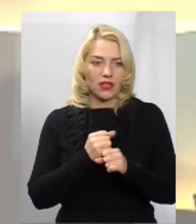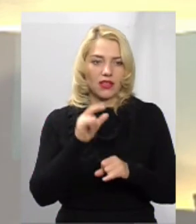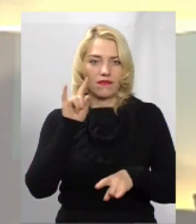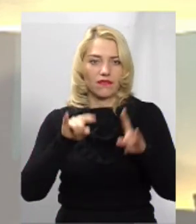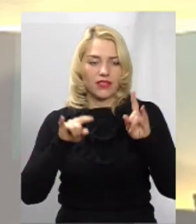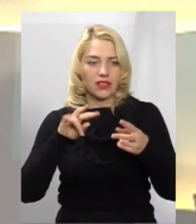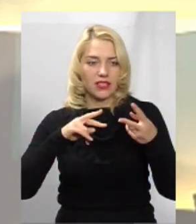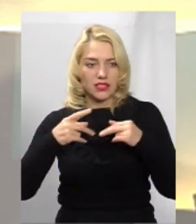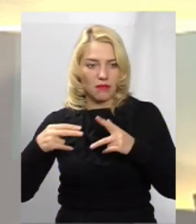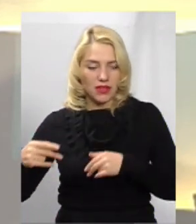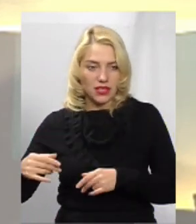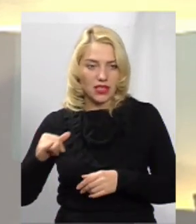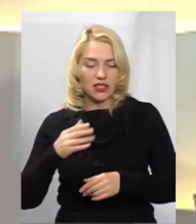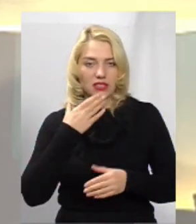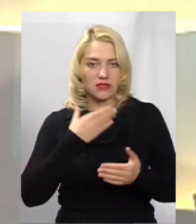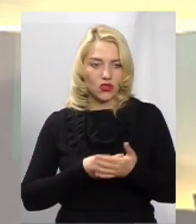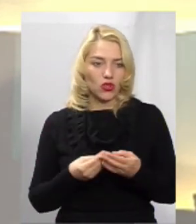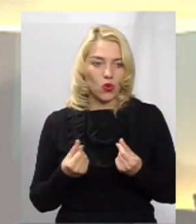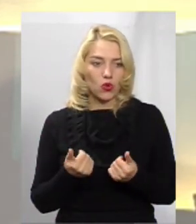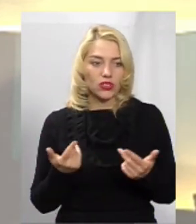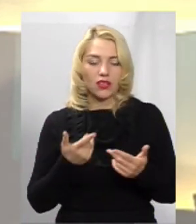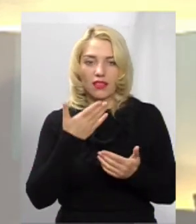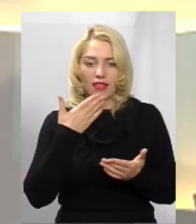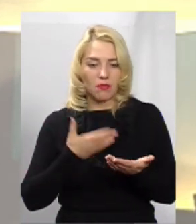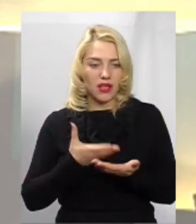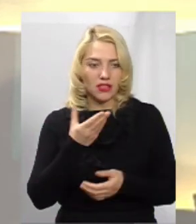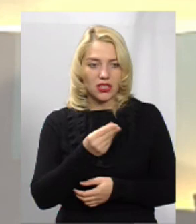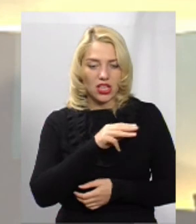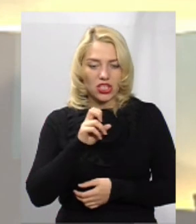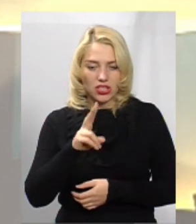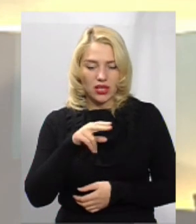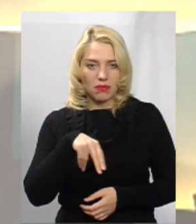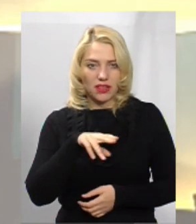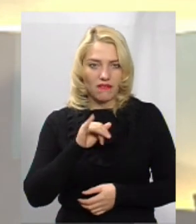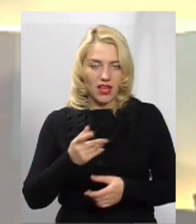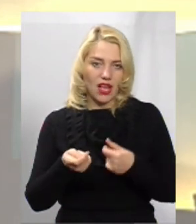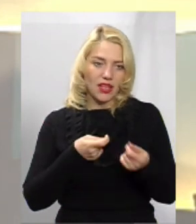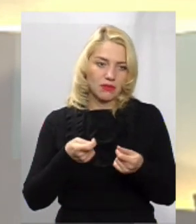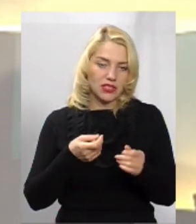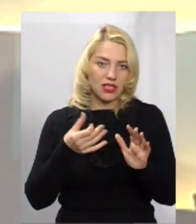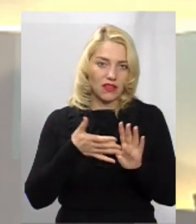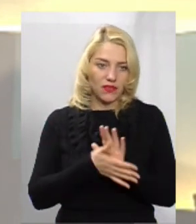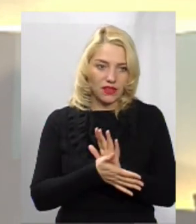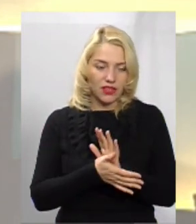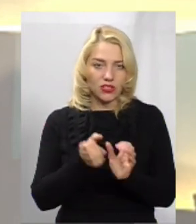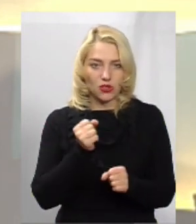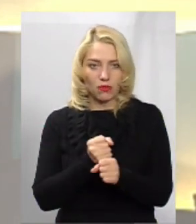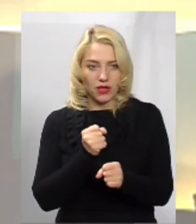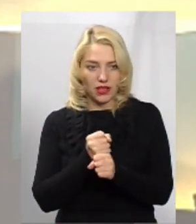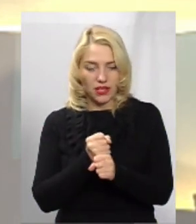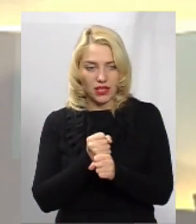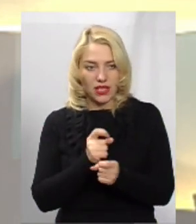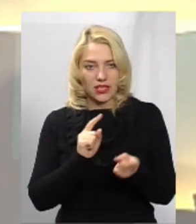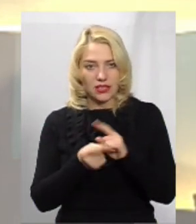вікна і за свої кошти, які не платять ЖКГ, ПДВ, якісь адміністративні витрати, зробили